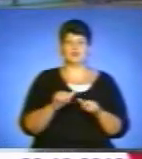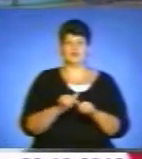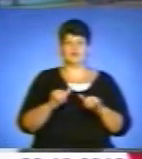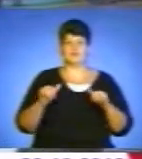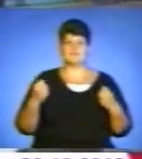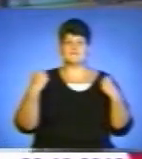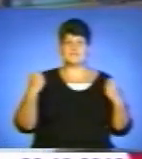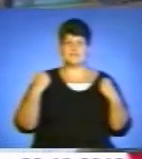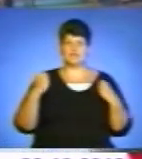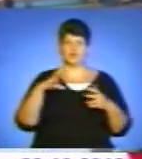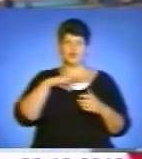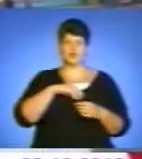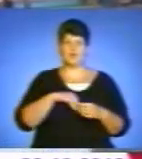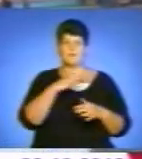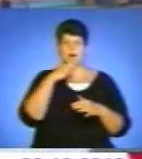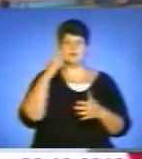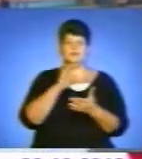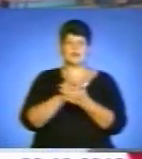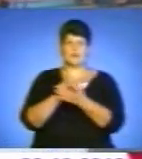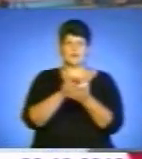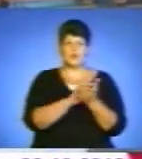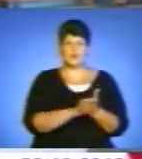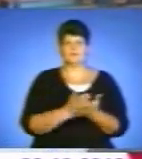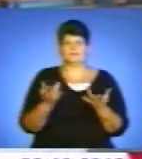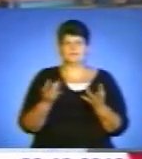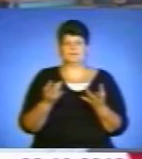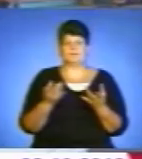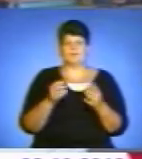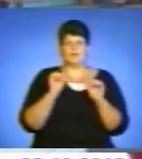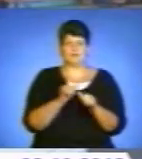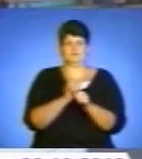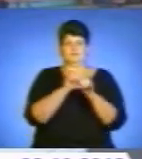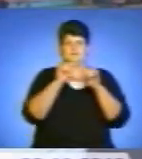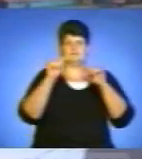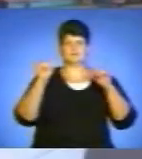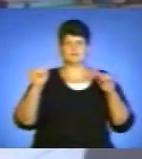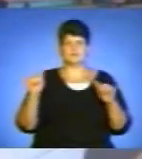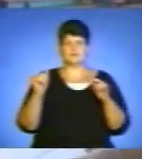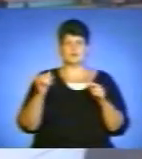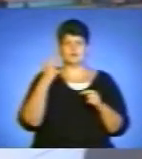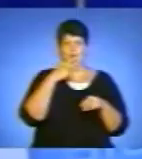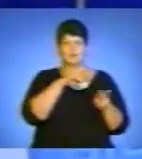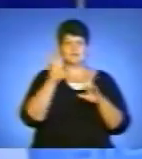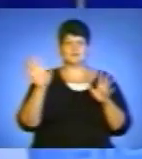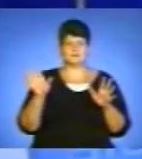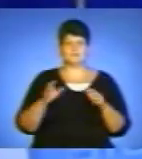фізично, так і духовно. Можна багато знайомств, можна розширити свій колозір.